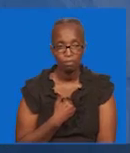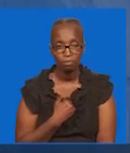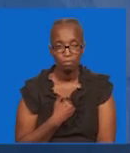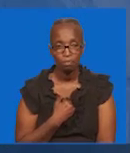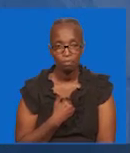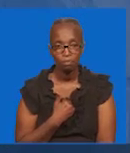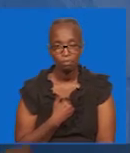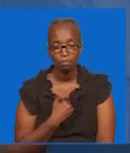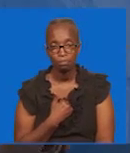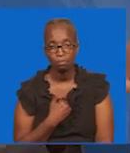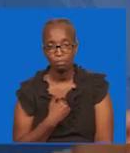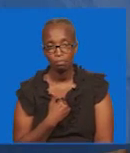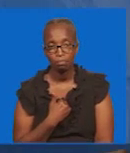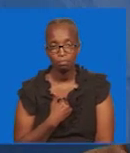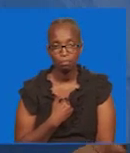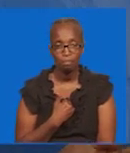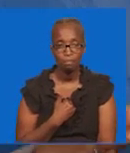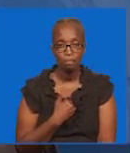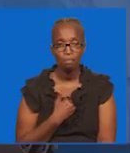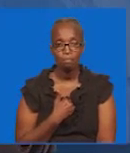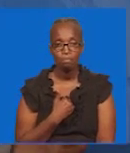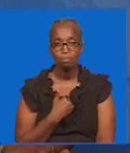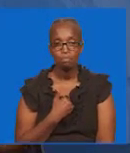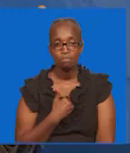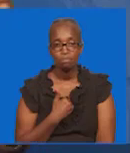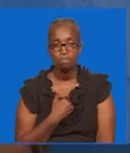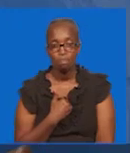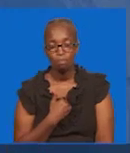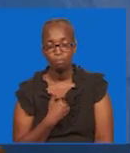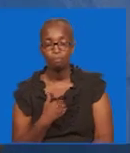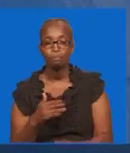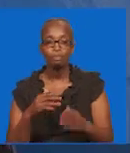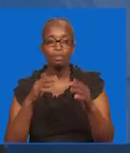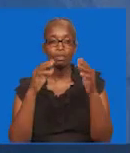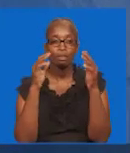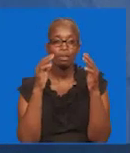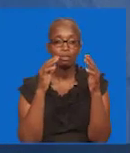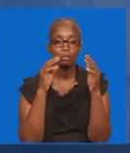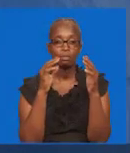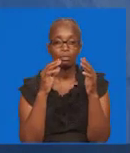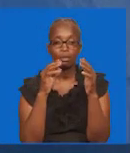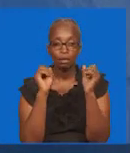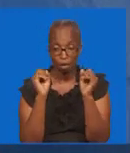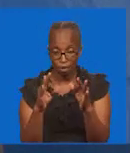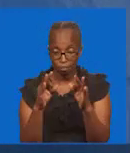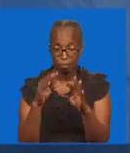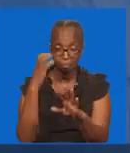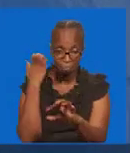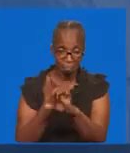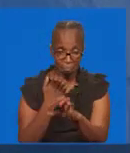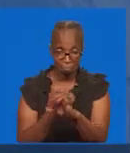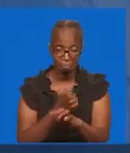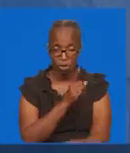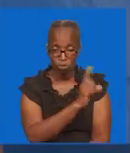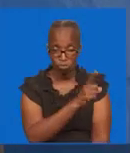vitaji So but to him The consequences If he could not be alert If he could